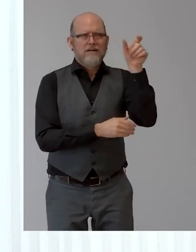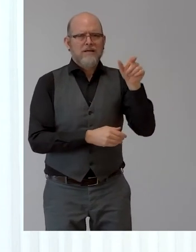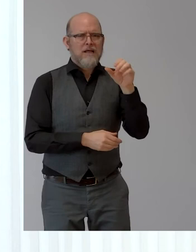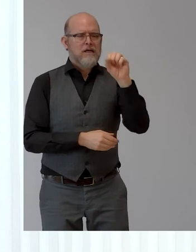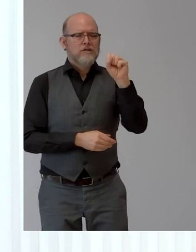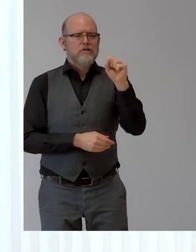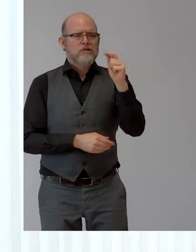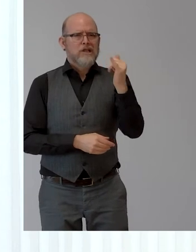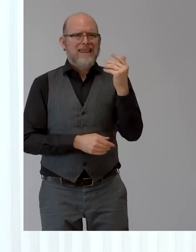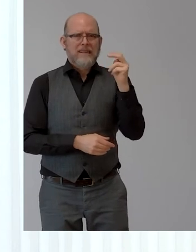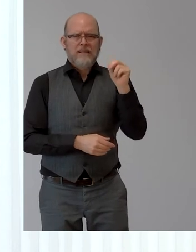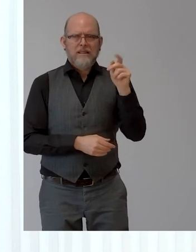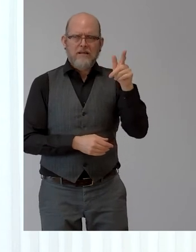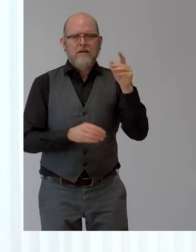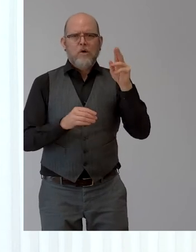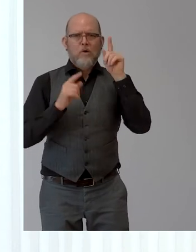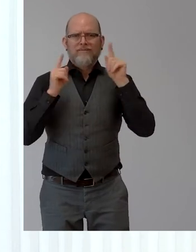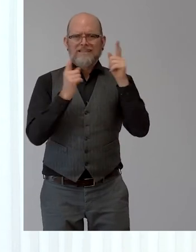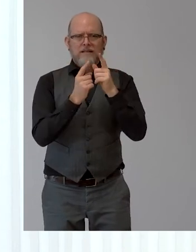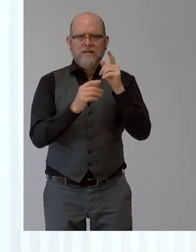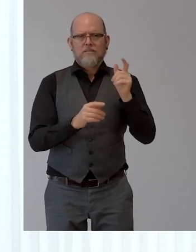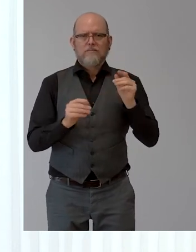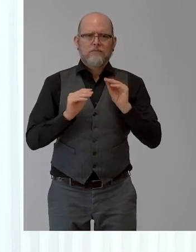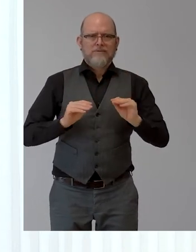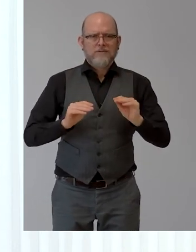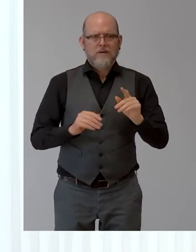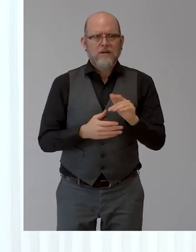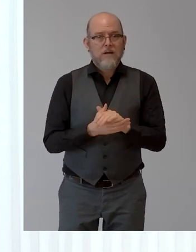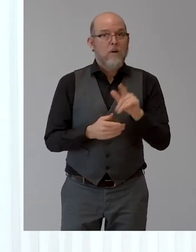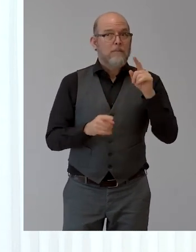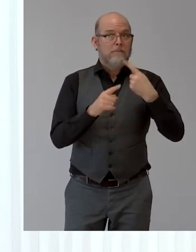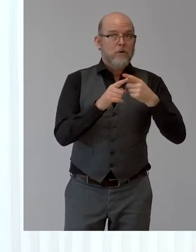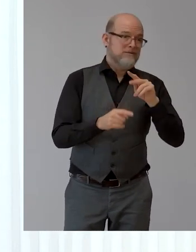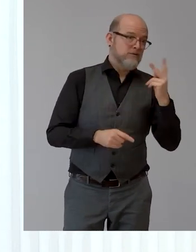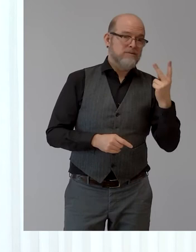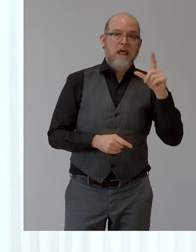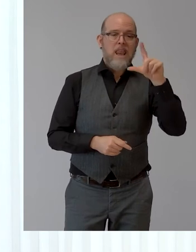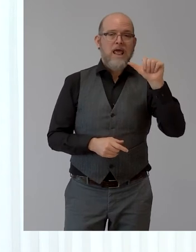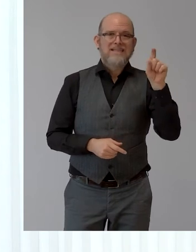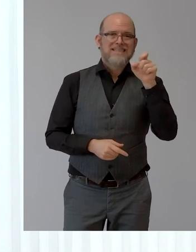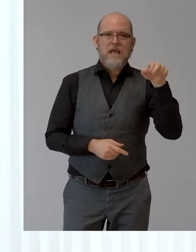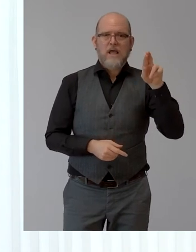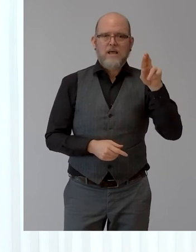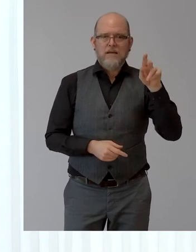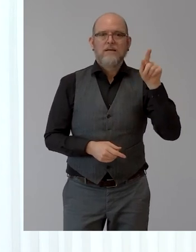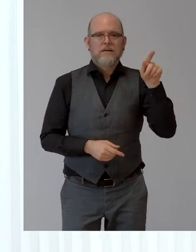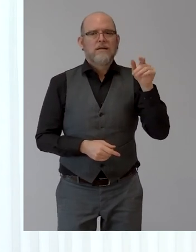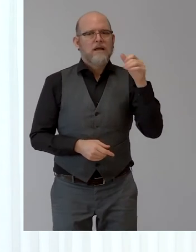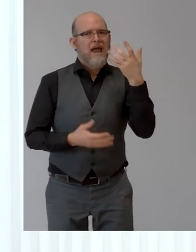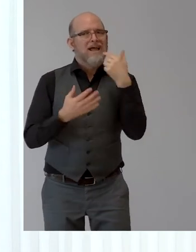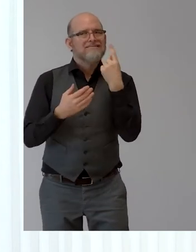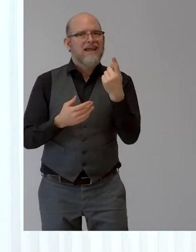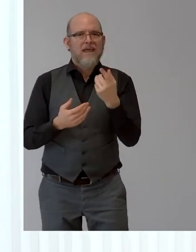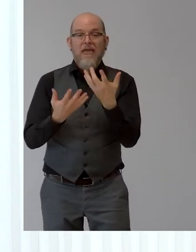question. Professor Stein used the terms, you have some super achievers, and then you have the middle class, and how you make the middle class